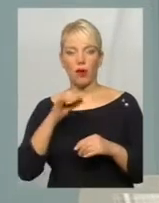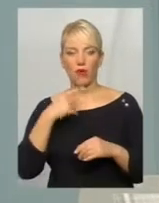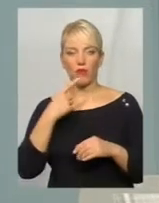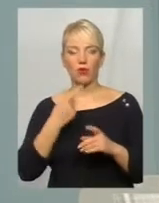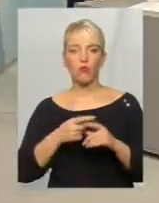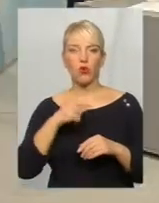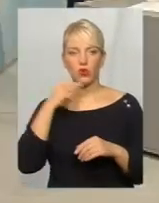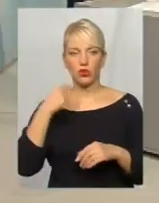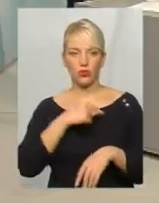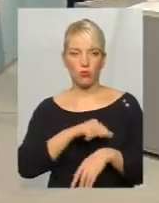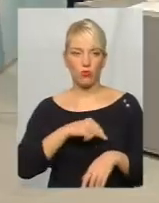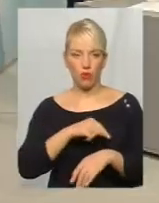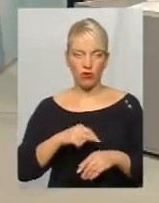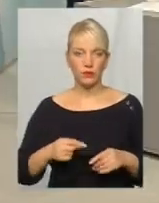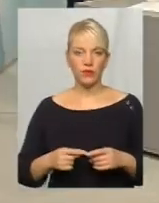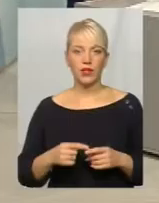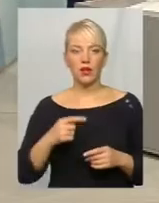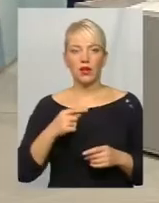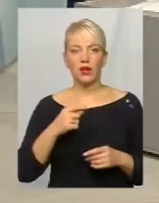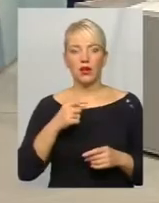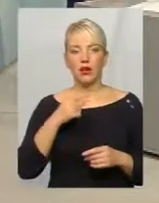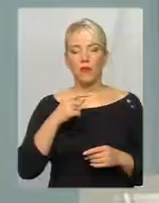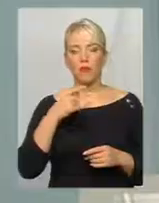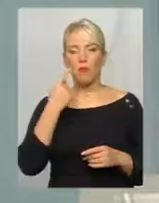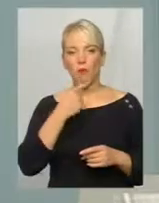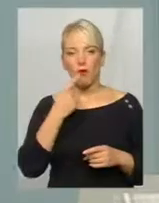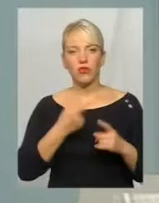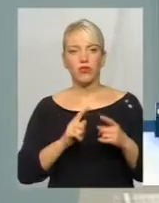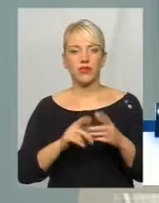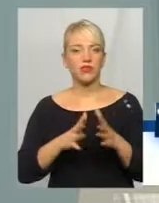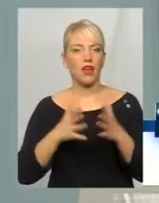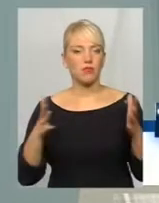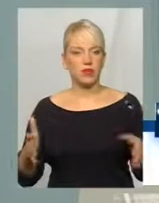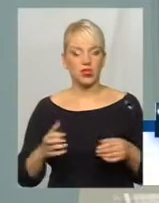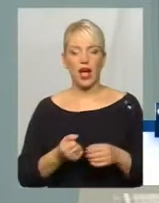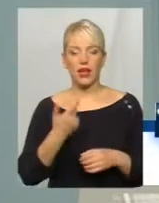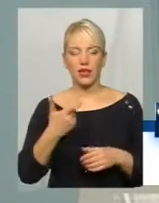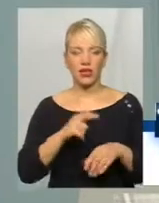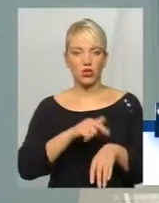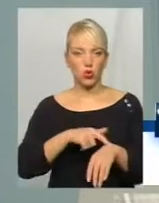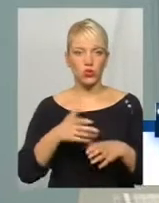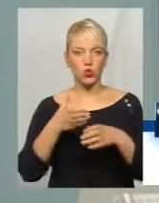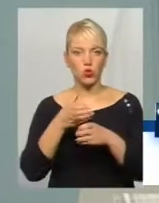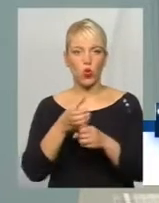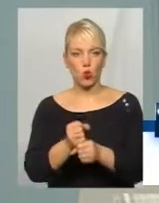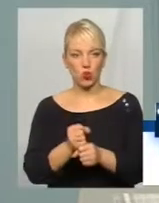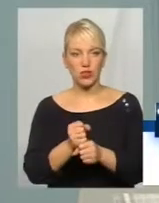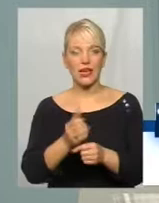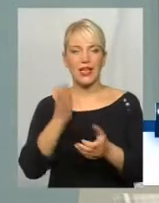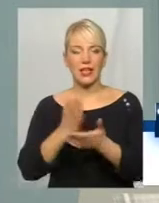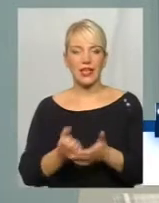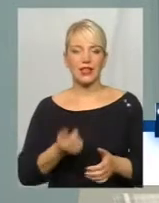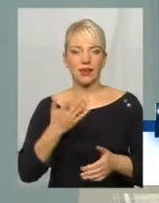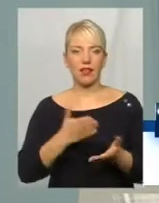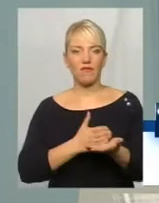категорію учителів зараз говоримо, їх найбільше, кількість годин скорочується. Є кілька